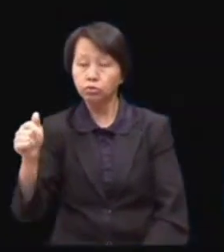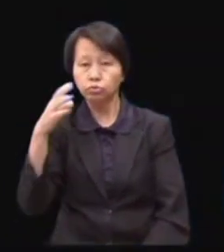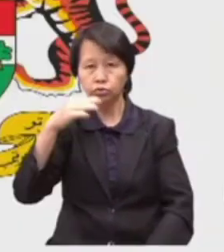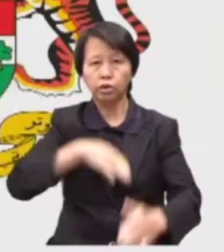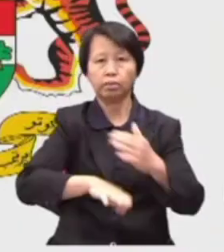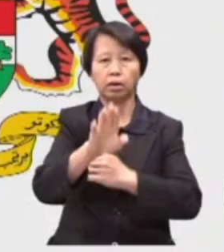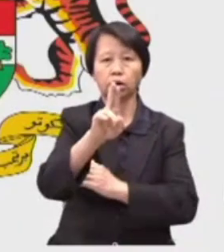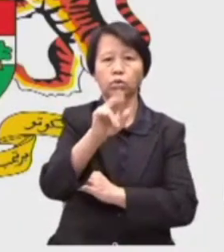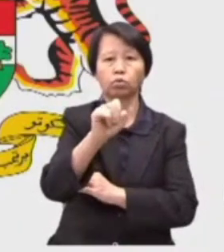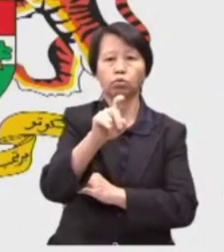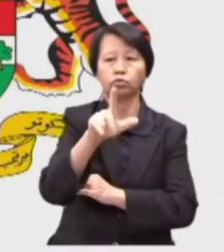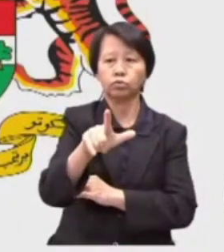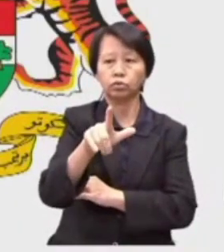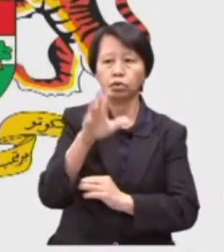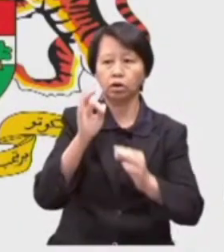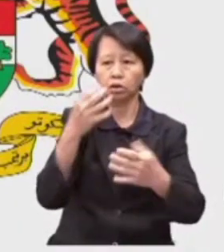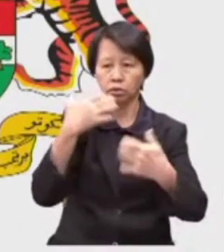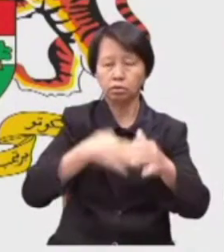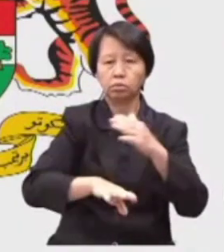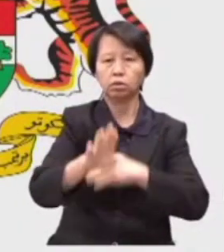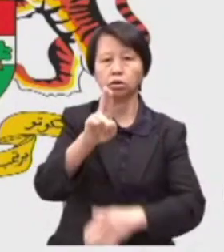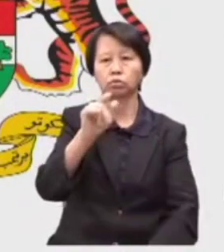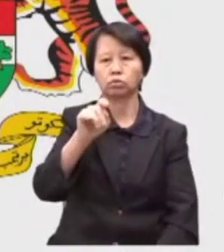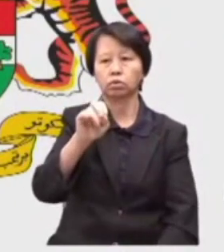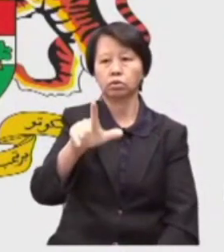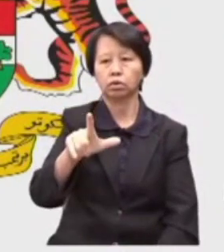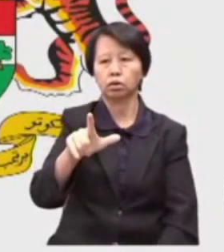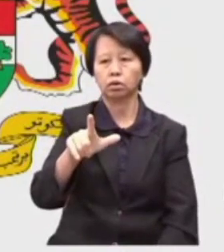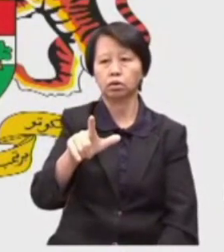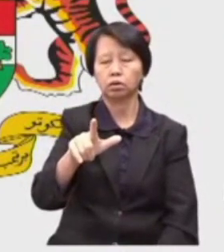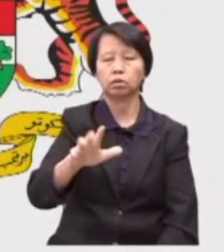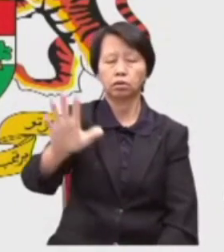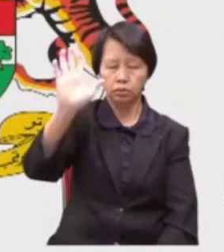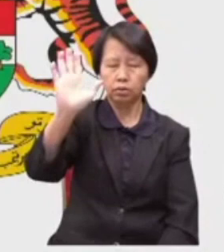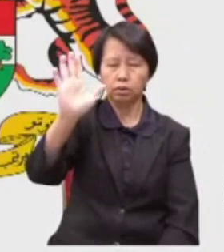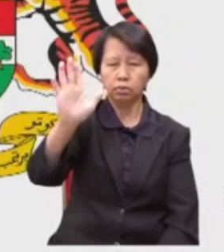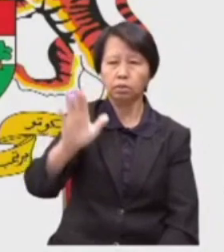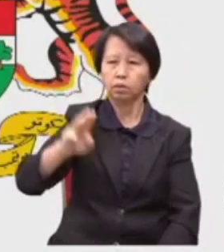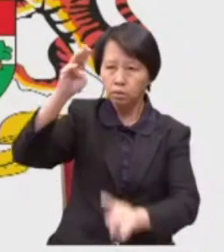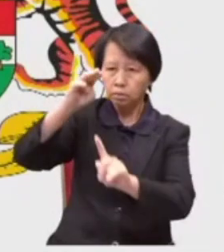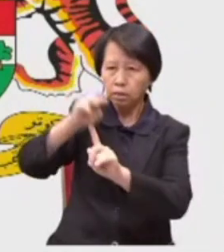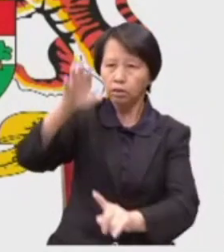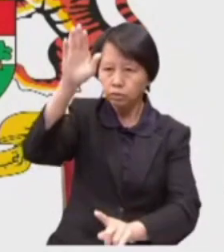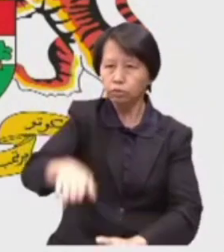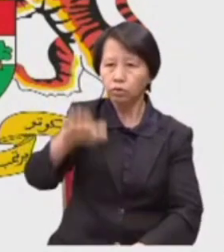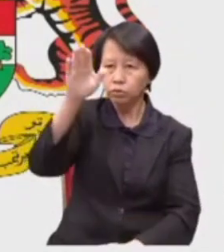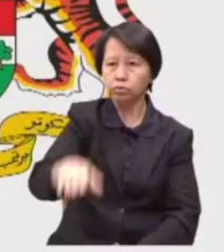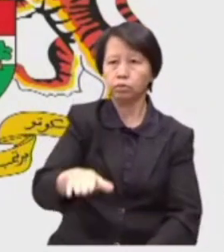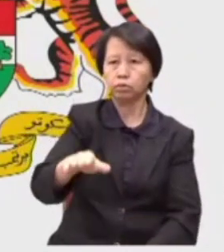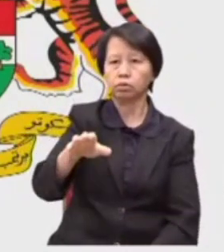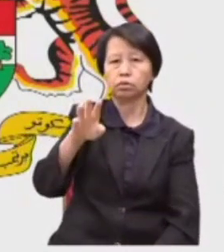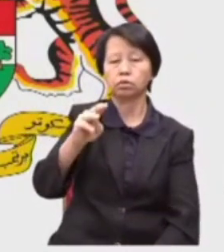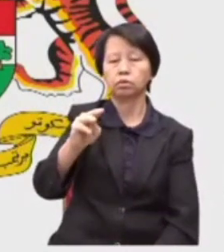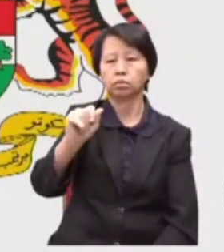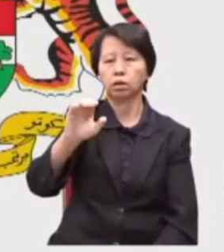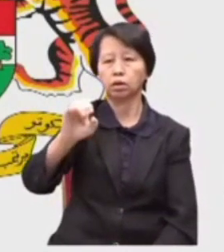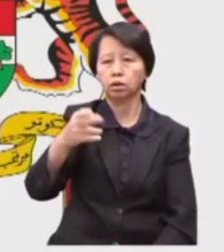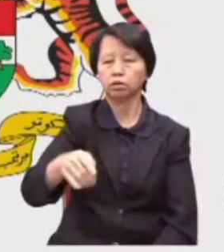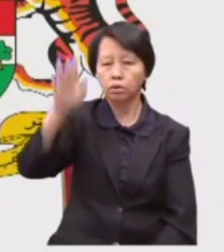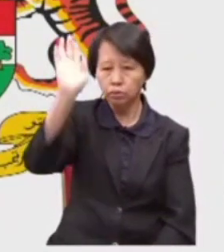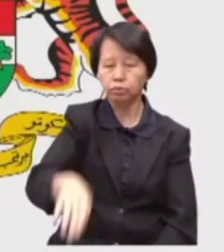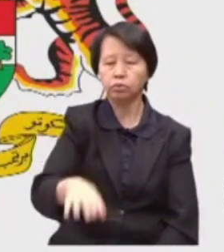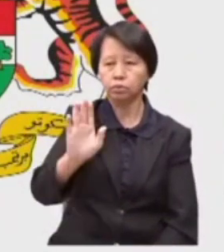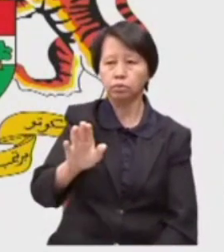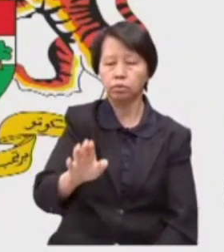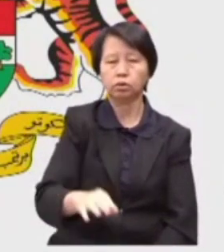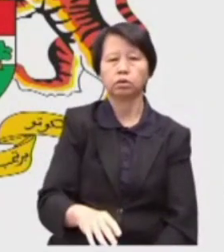masuk usul. masuk usul. Jadi saya nak... Baik. Kalau dah masuk usul, saya akan masuk. tak tahu law punya orang lah. Nanti-nanti. Macang, duduk dulu. Saya belum habis. Duduk dulu. Kalau dah masuk usul... Dah